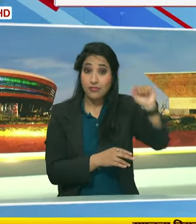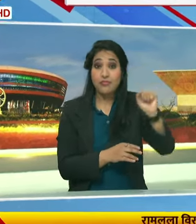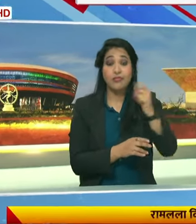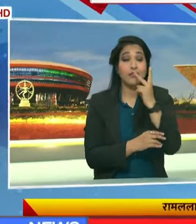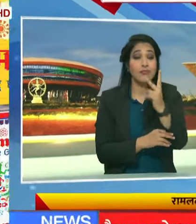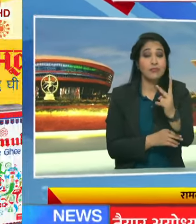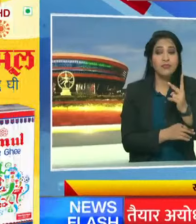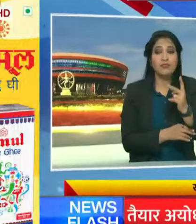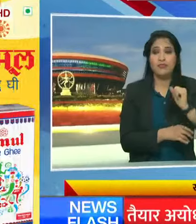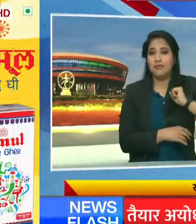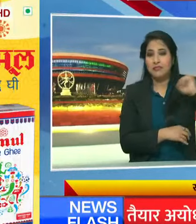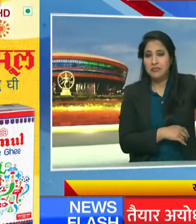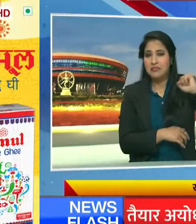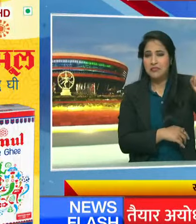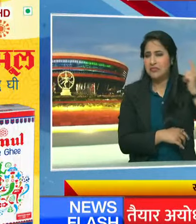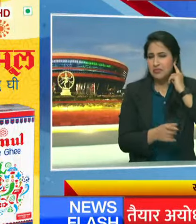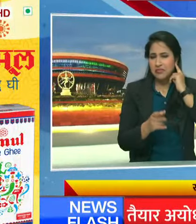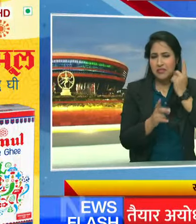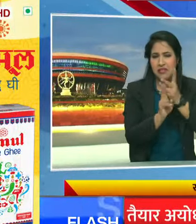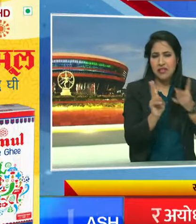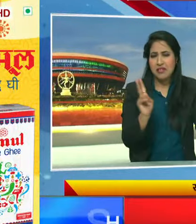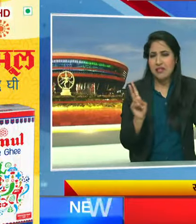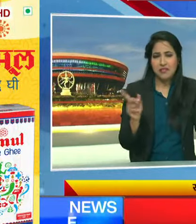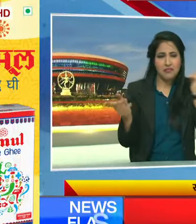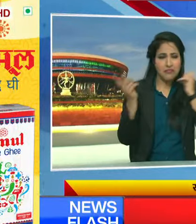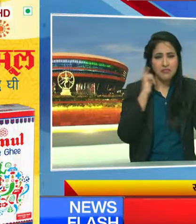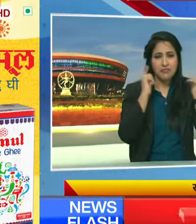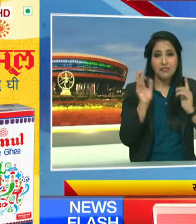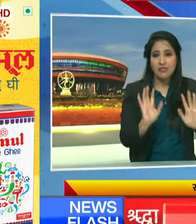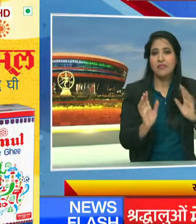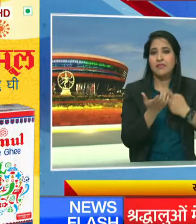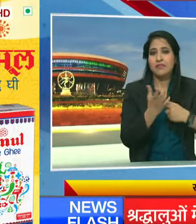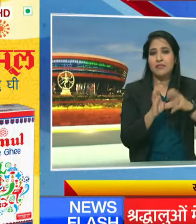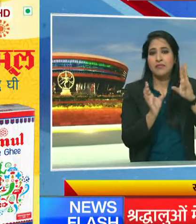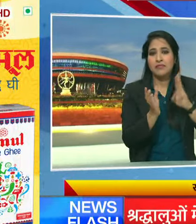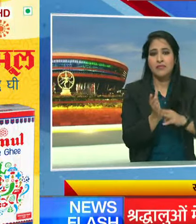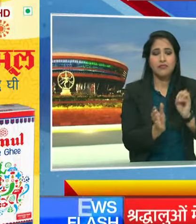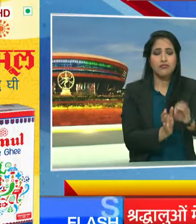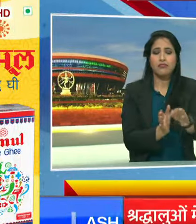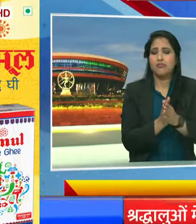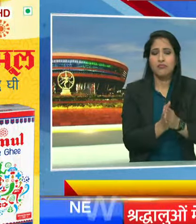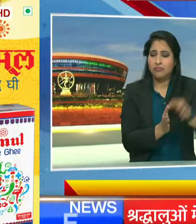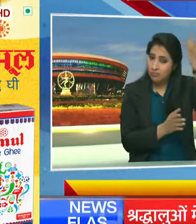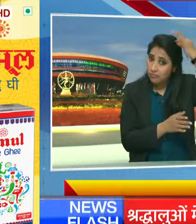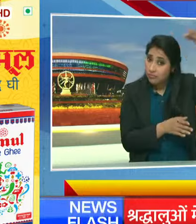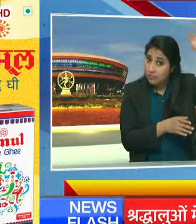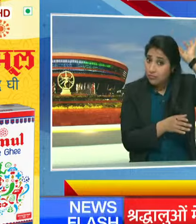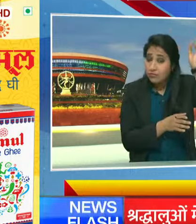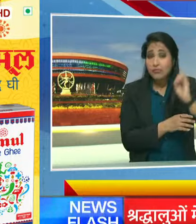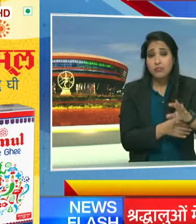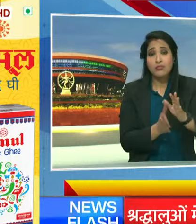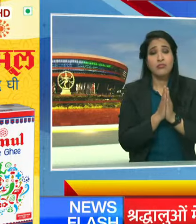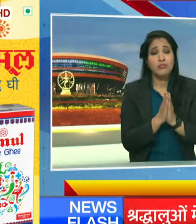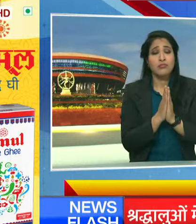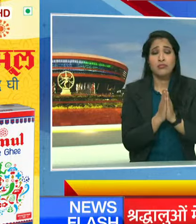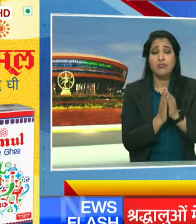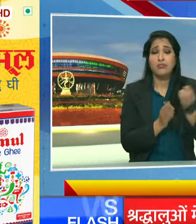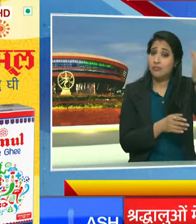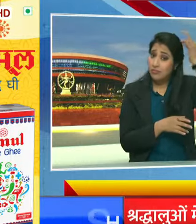द्वारियाथ sounds कद्रूल में उन्सी और